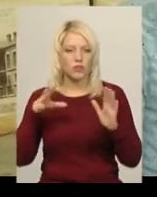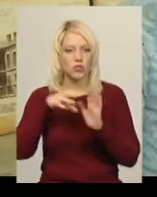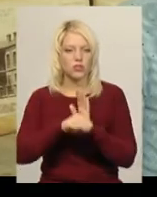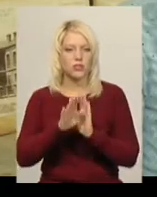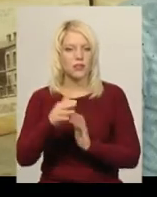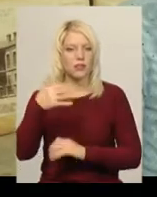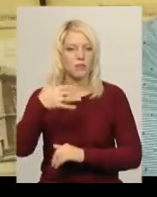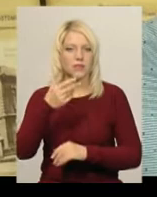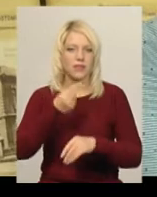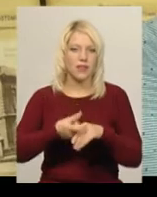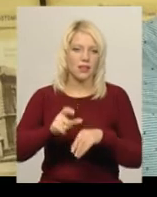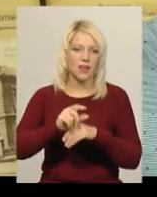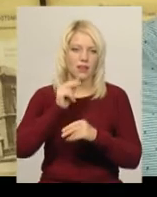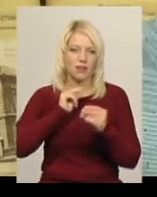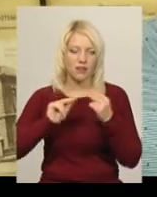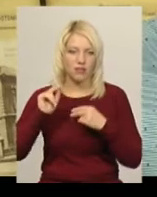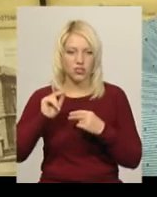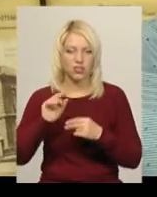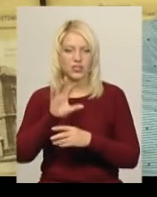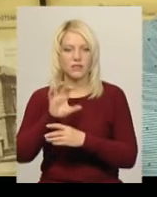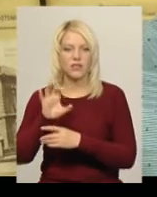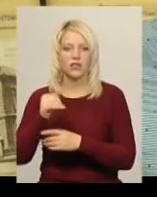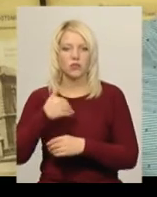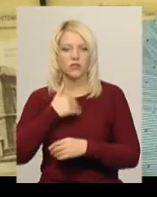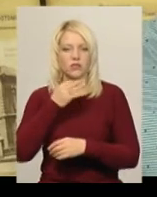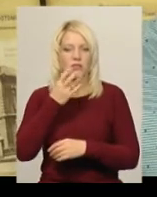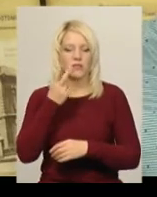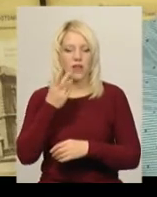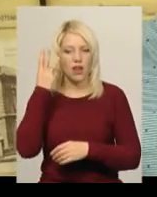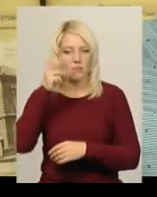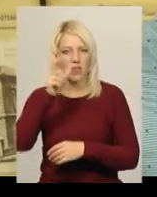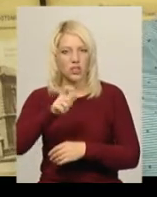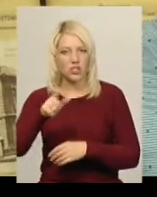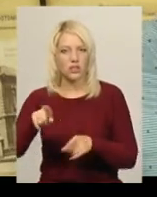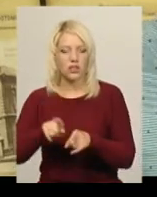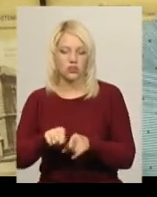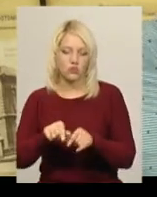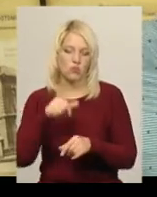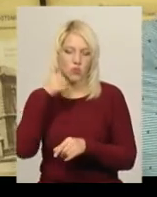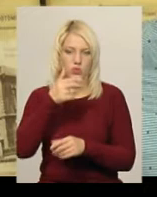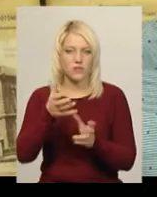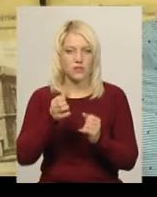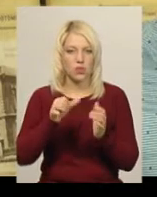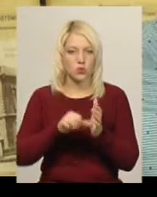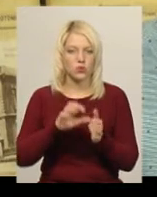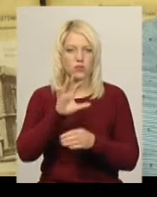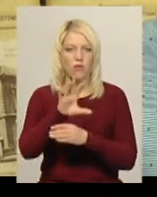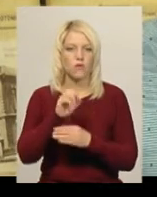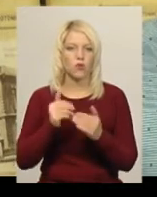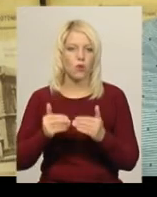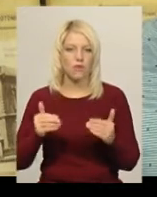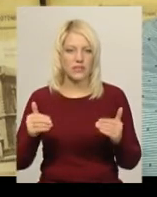найкращих світлин. Хочу сказати, що два хмельничана в цьому році теж взяли участь у фотовиставці,